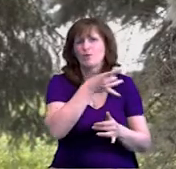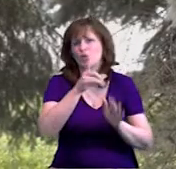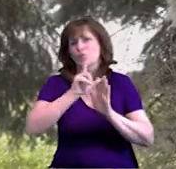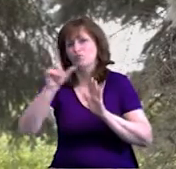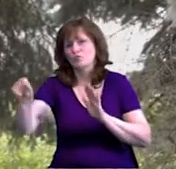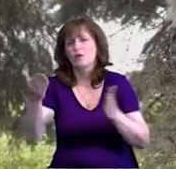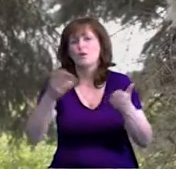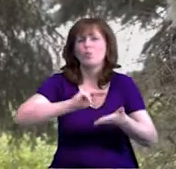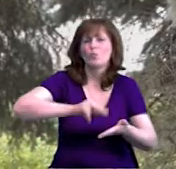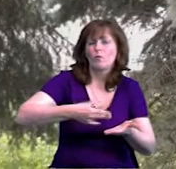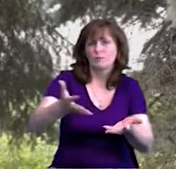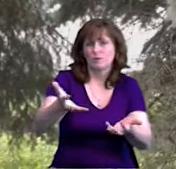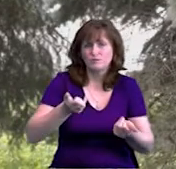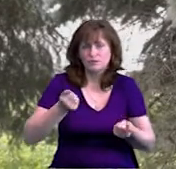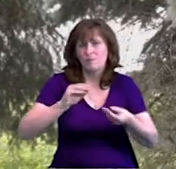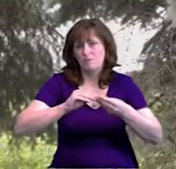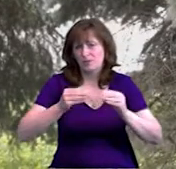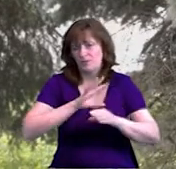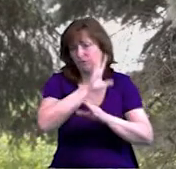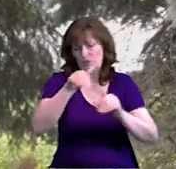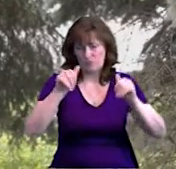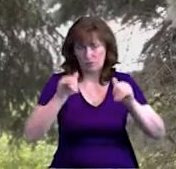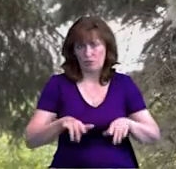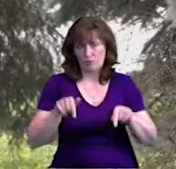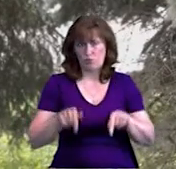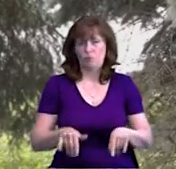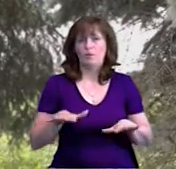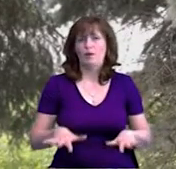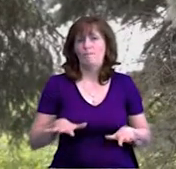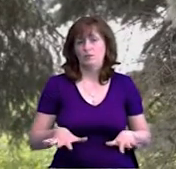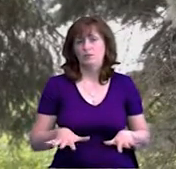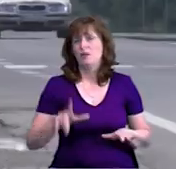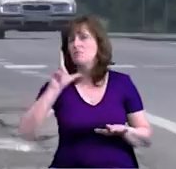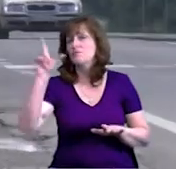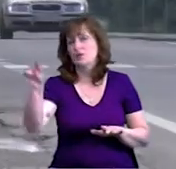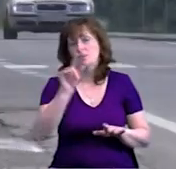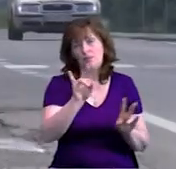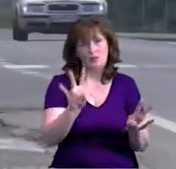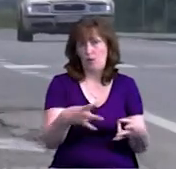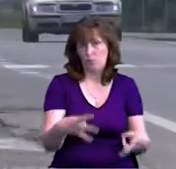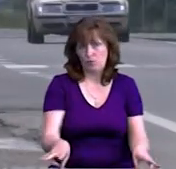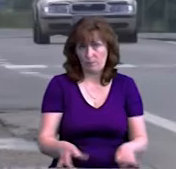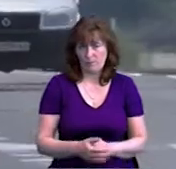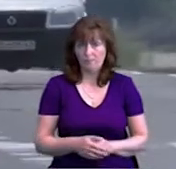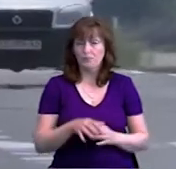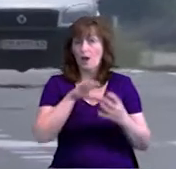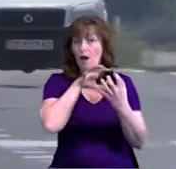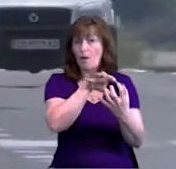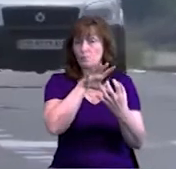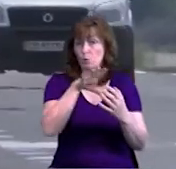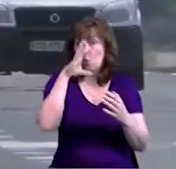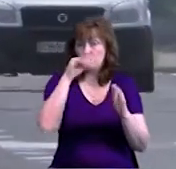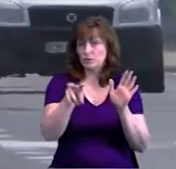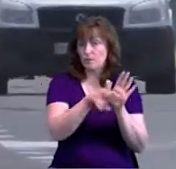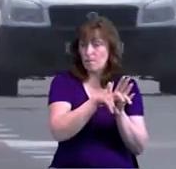ще для якихось питань адміністративних їхати не потрібно буде. Автобусні маршрути, які з'єднають населені